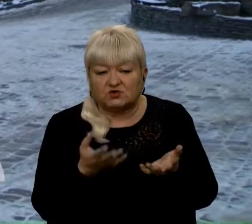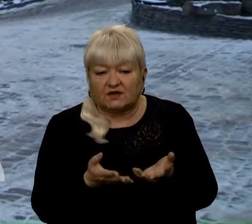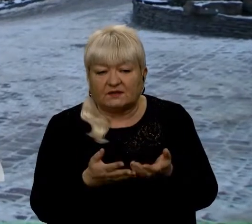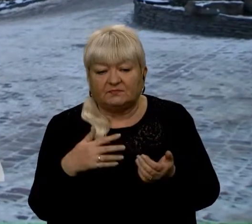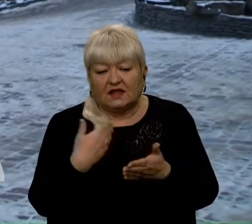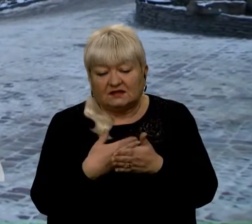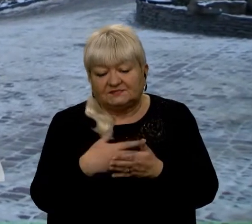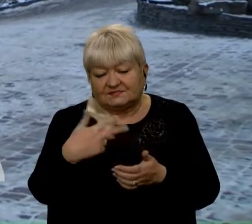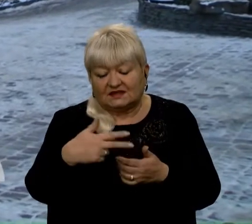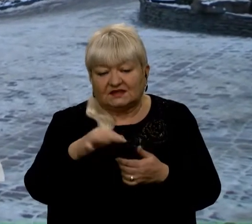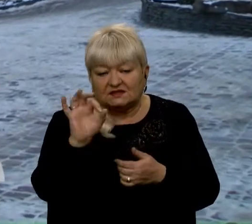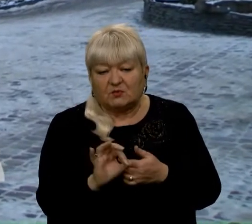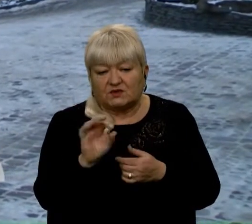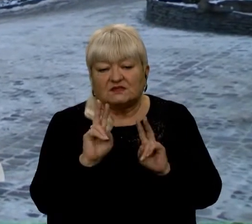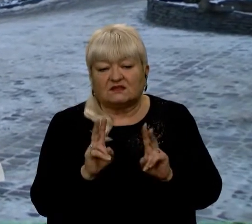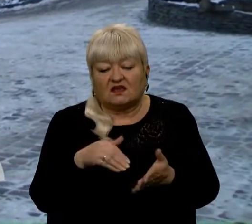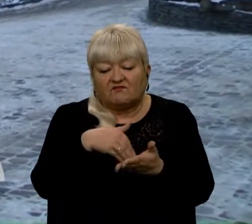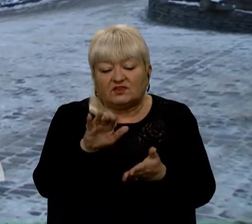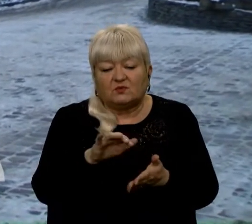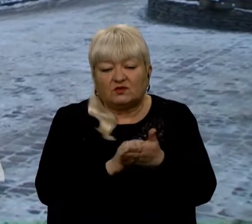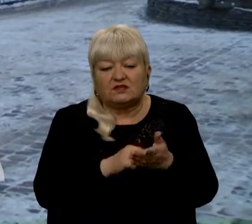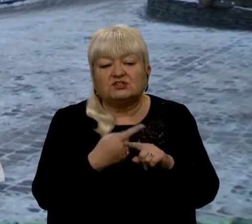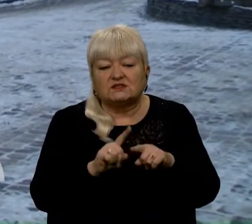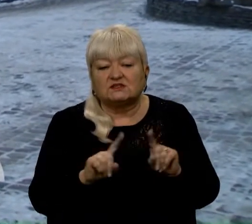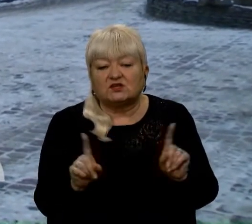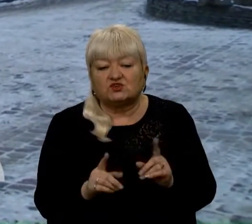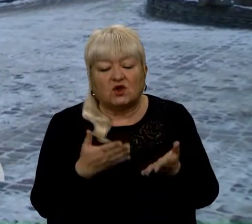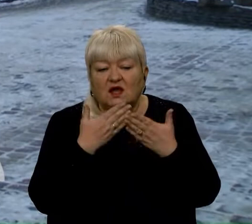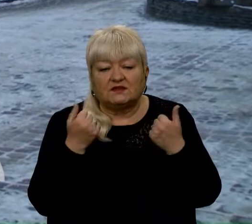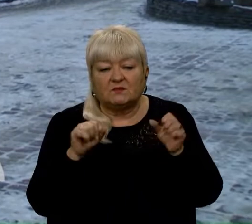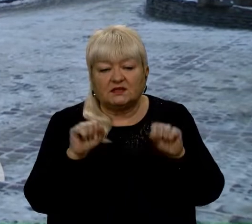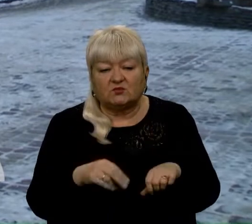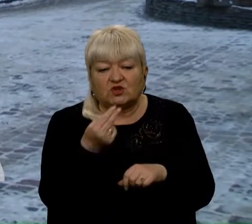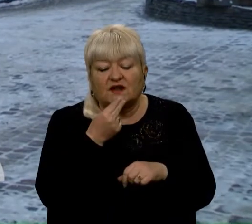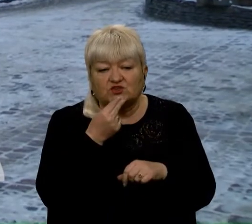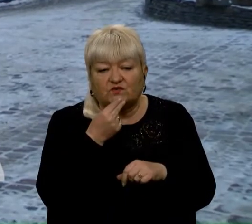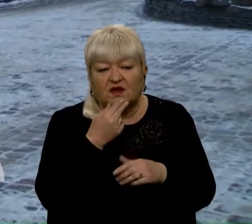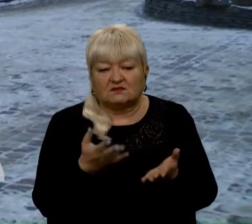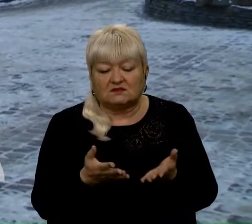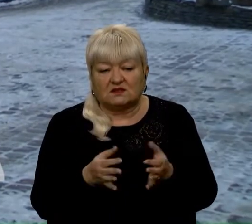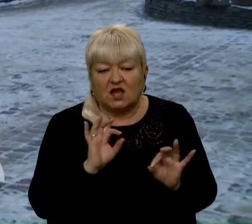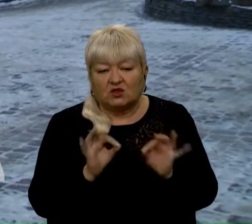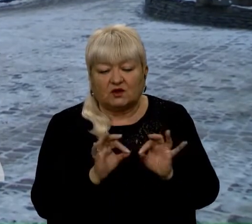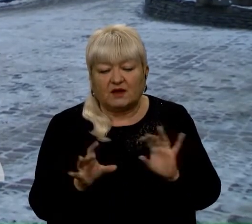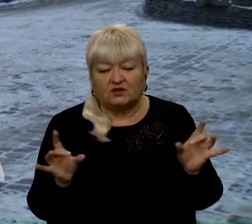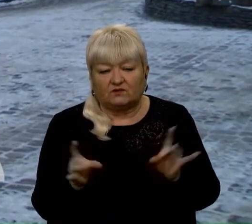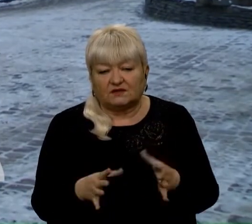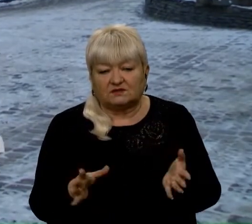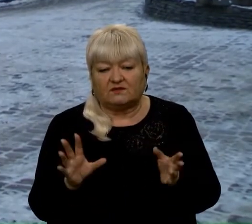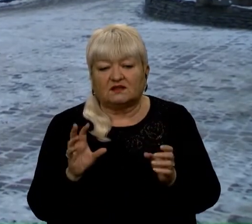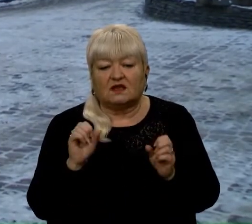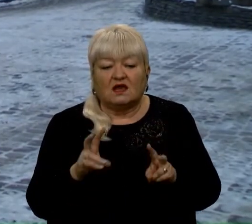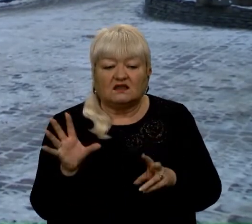відмовилися із-за того, що не мають змоги харчуватися нормально в ресторані, як всі люди наші звикли.